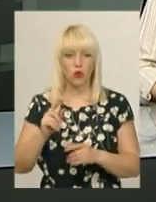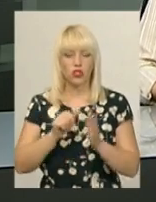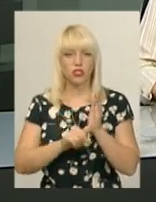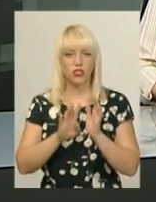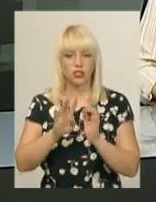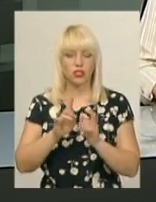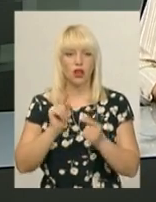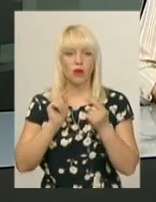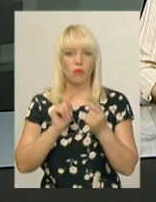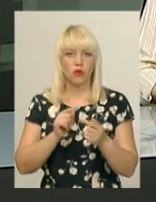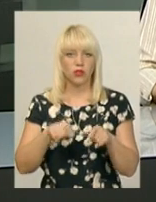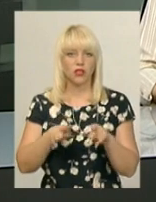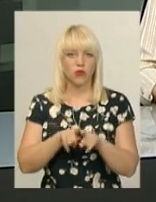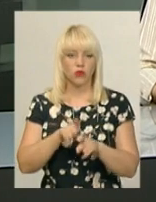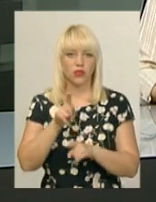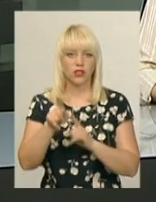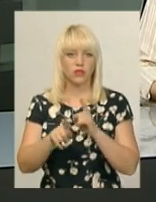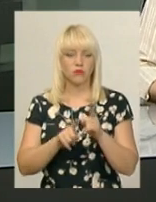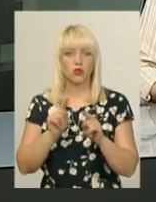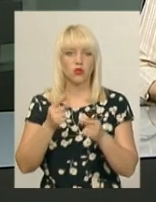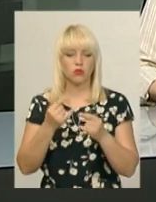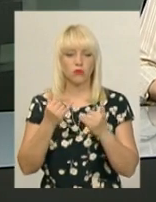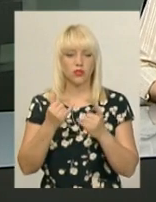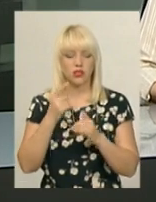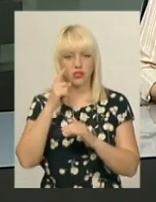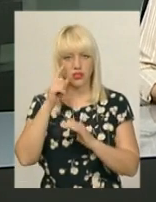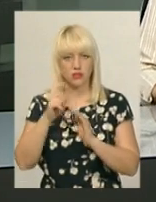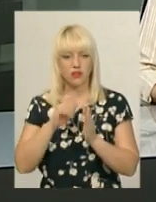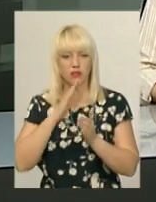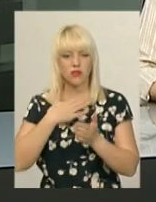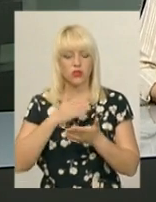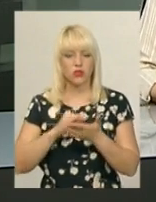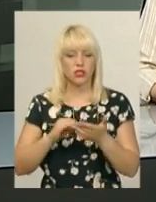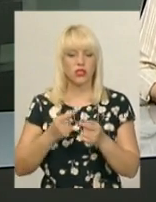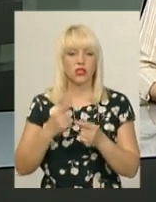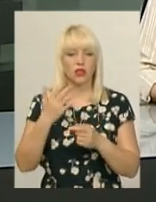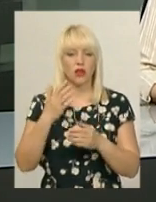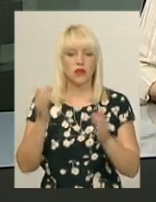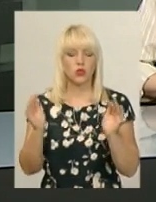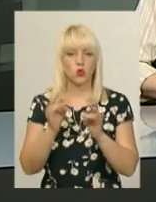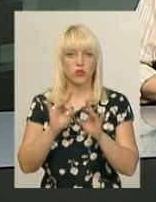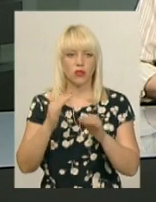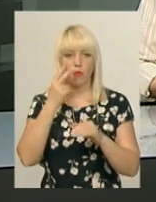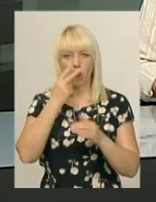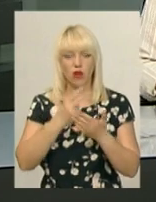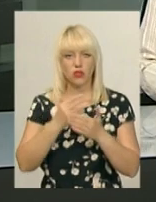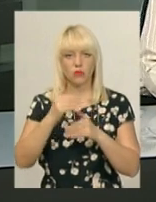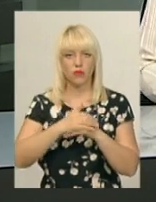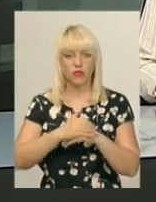Чому, дізнавалася Світлана Русіна, зараз сюжет якраз монтується і його ми покажемо о 20.40.